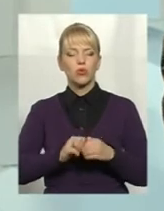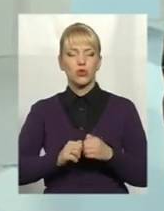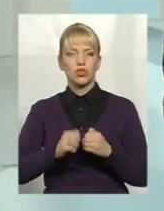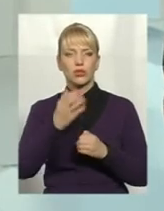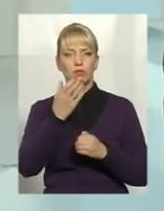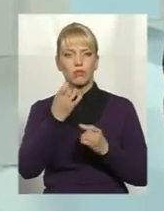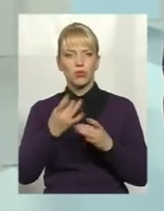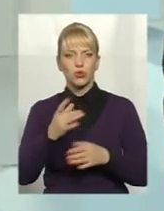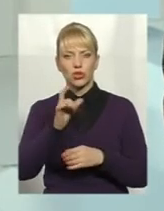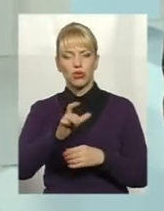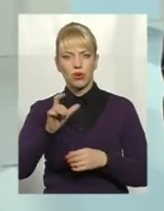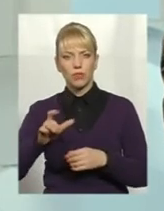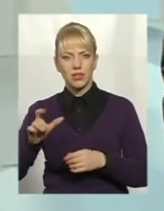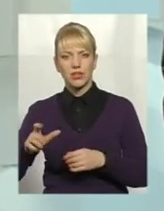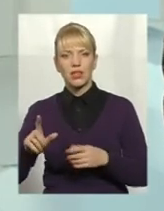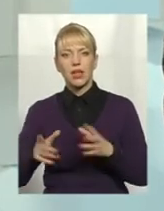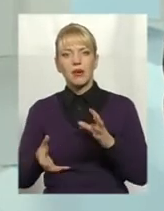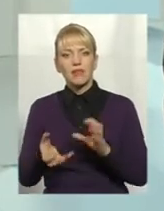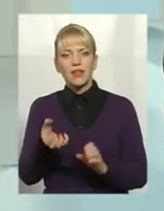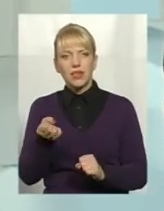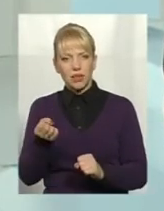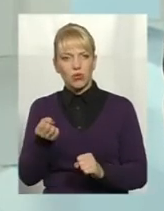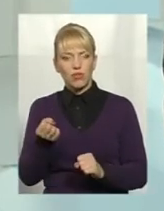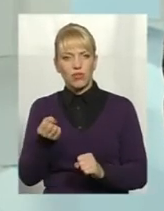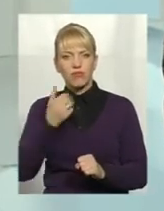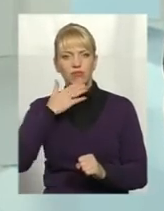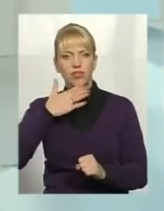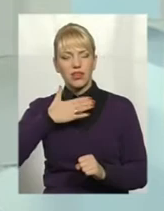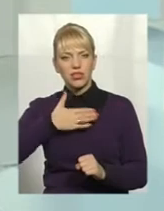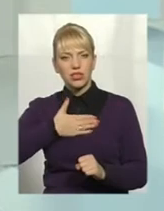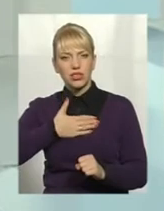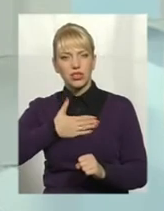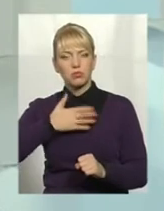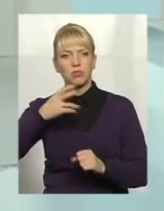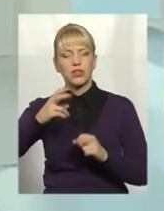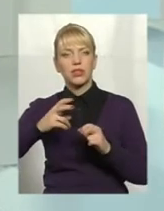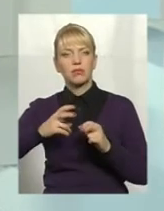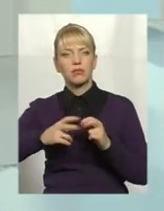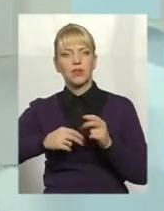громадянин підтримував наших підприємлених,